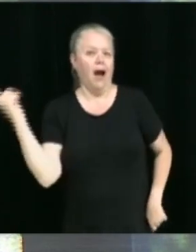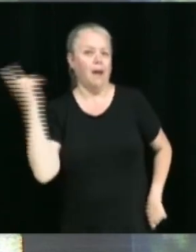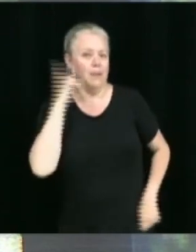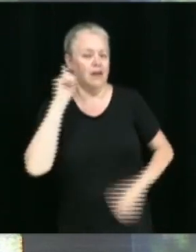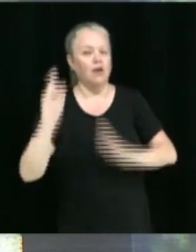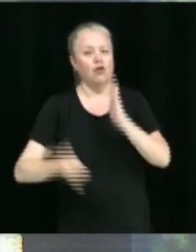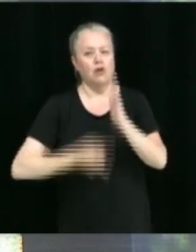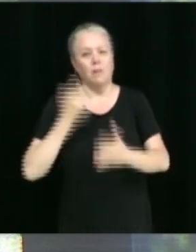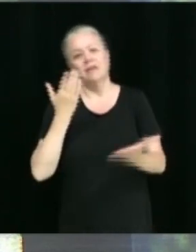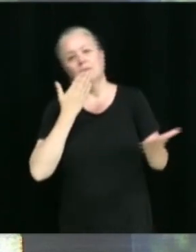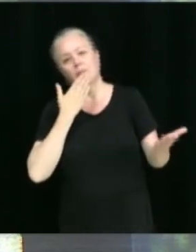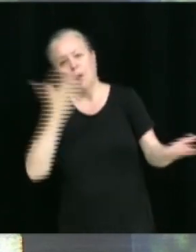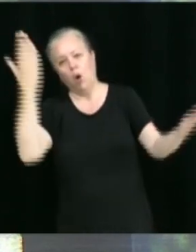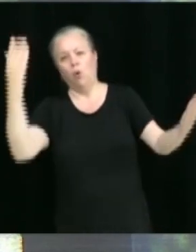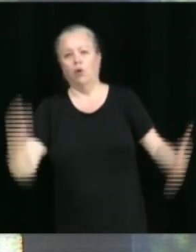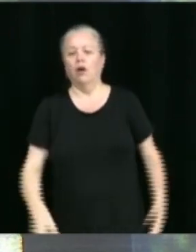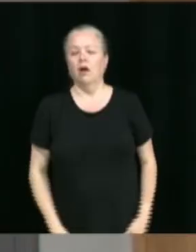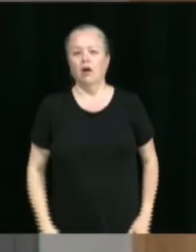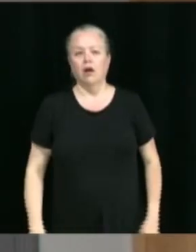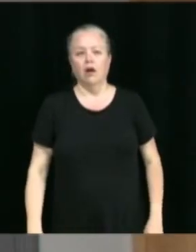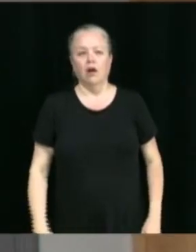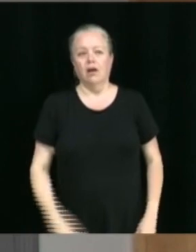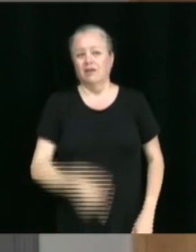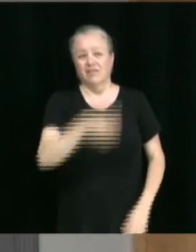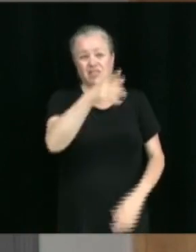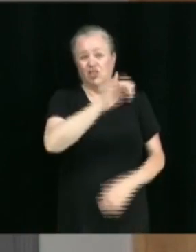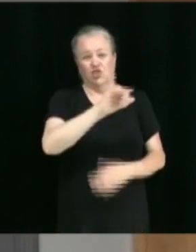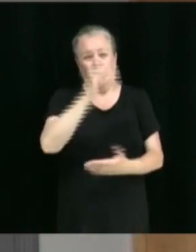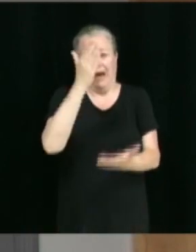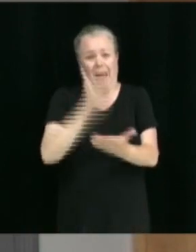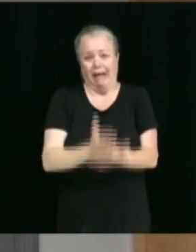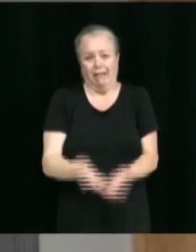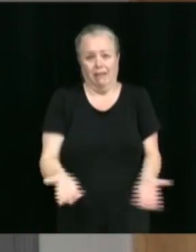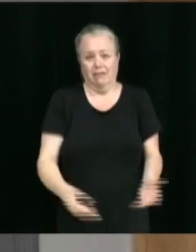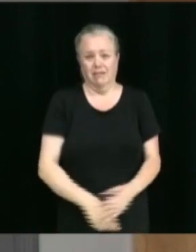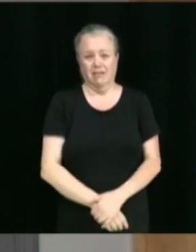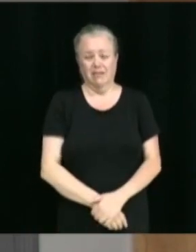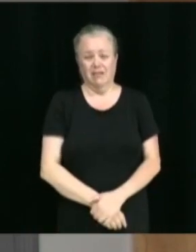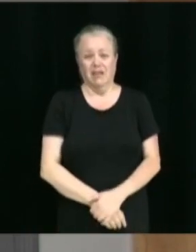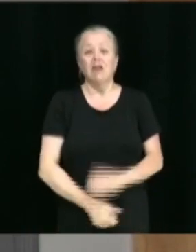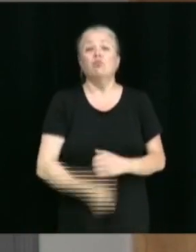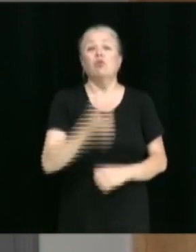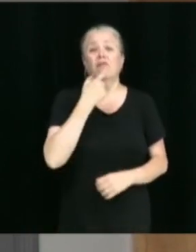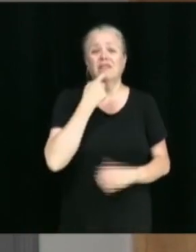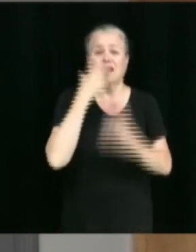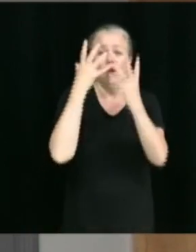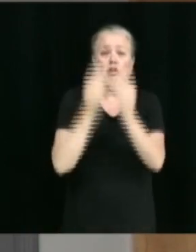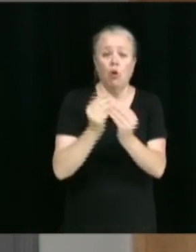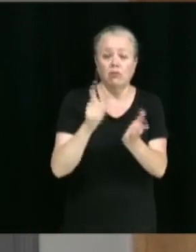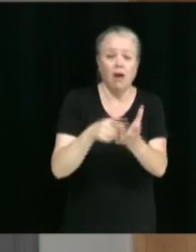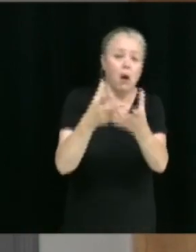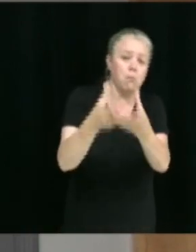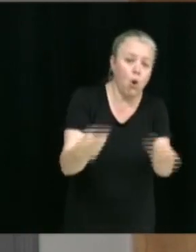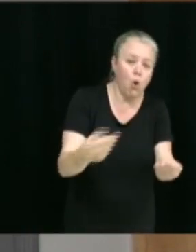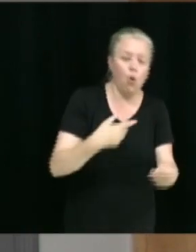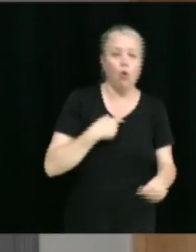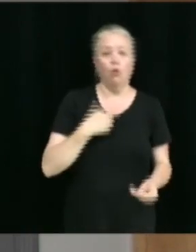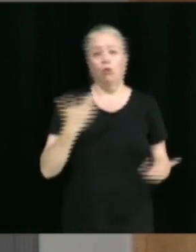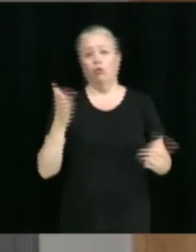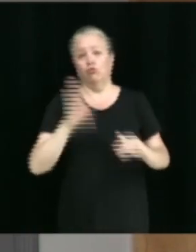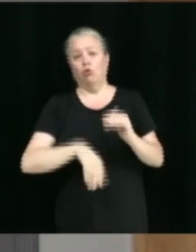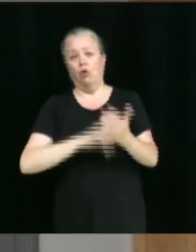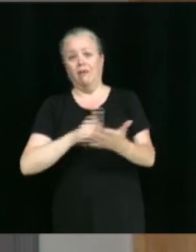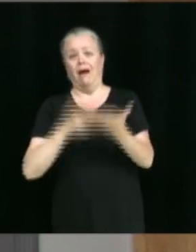ça avait recommencé.'ai dit, bon, les crimes sont vraiment… Ça n'a jamais arrêté. Ce serait plus facile de vous dire les soirs qui ne pas là que les soirs qui sont là. Puis, la rue